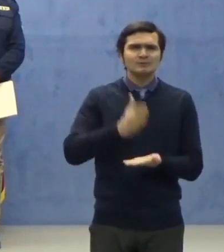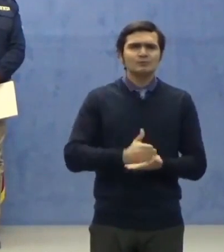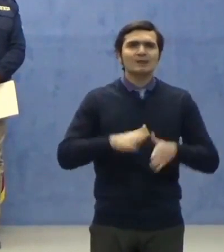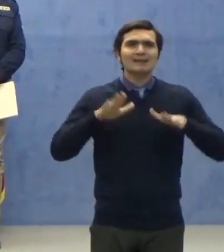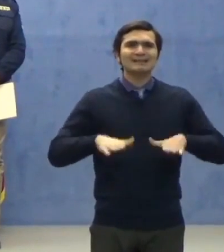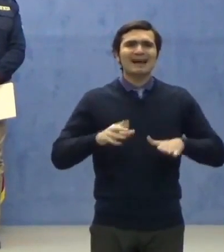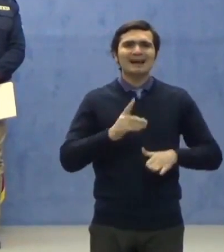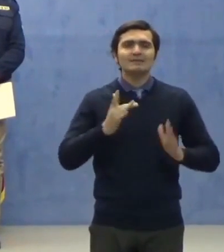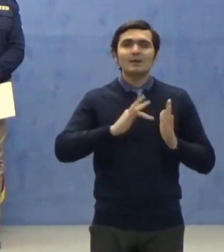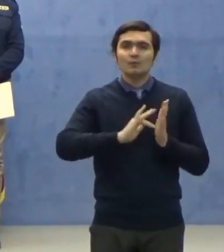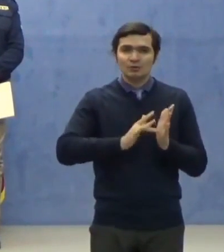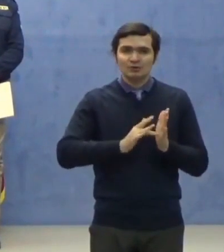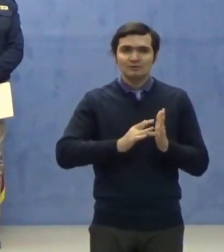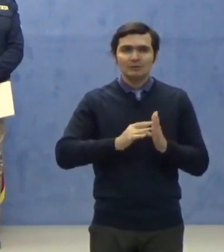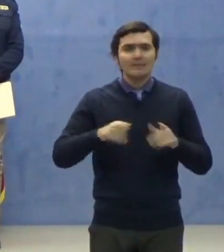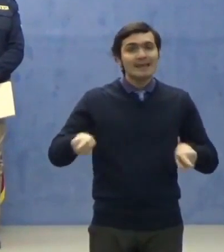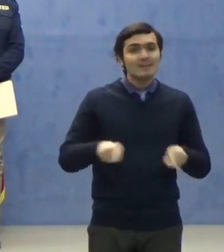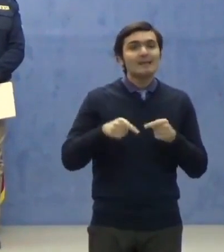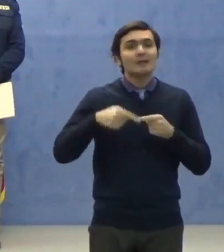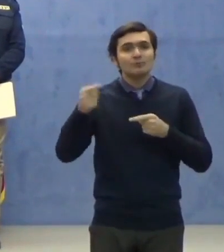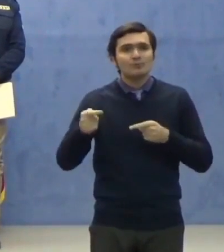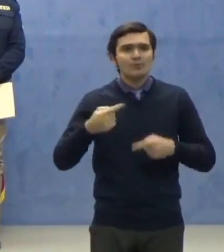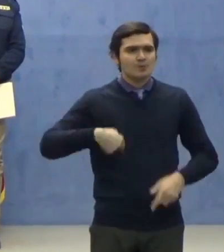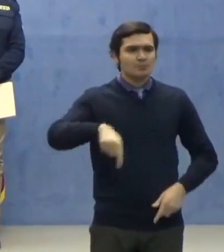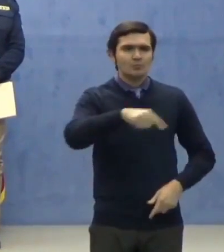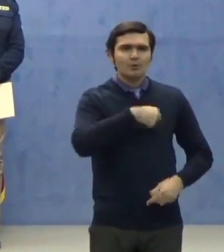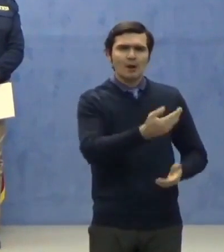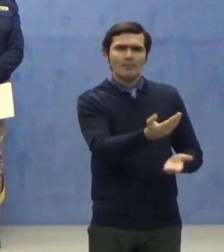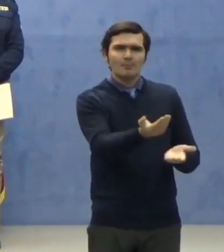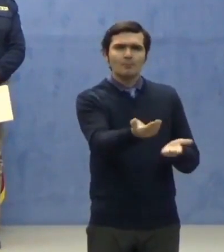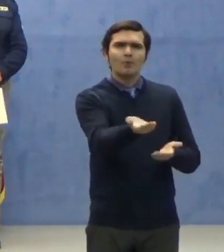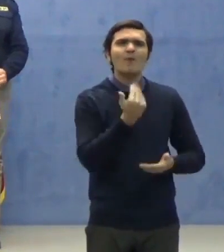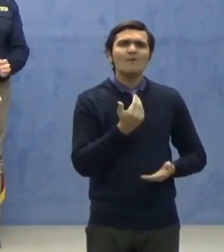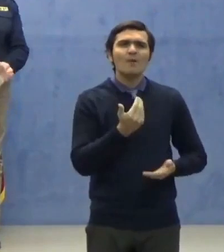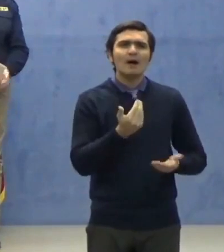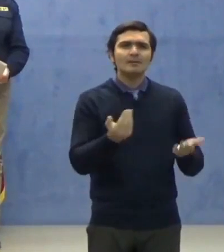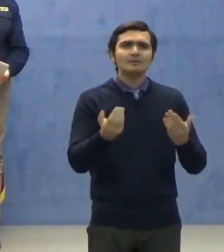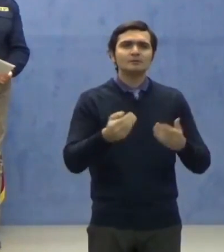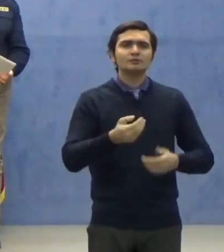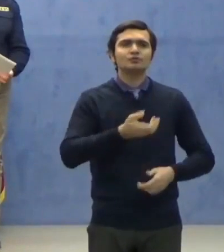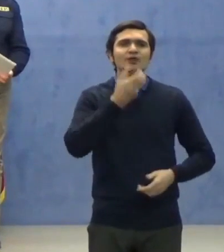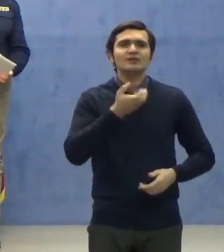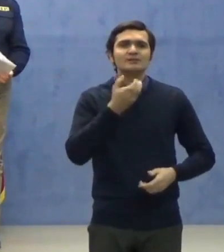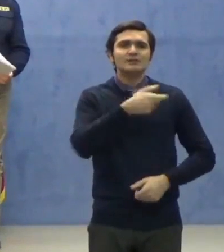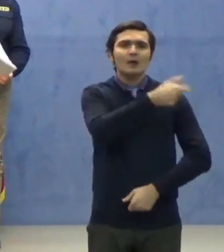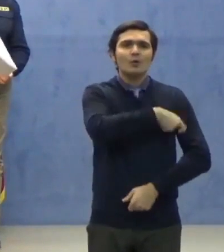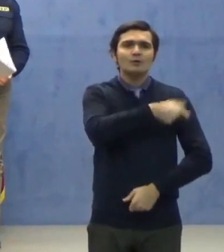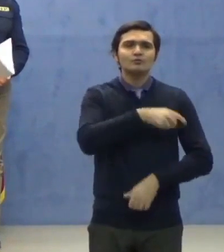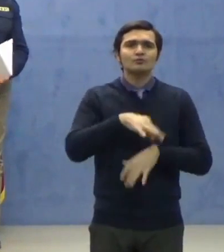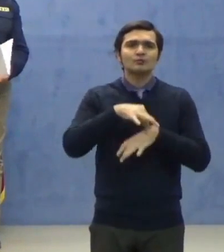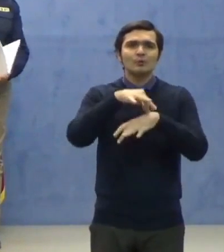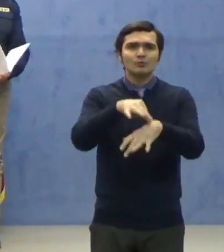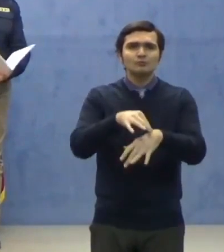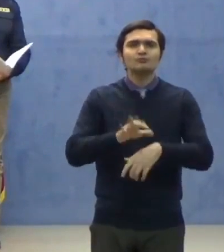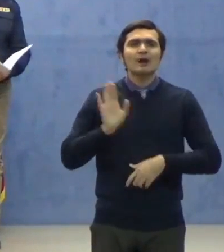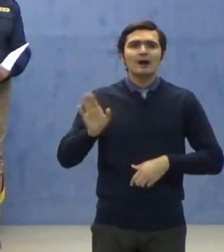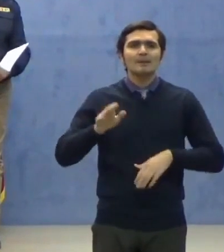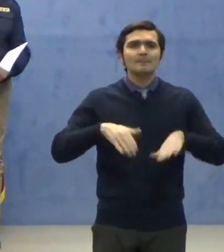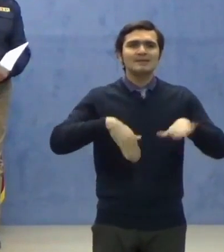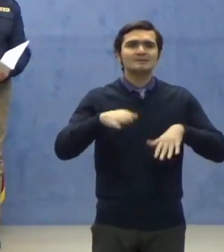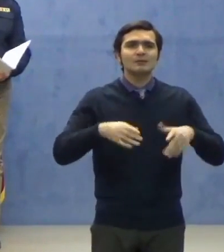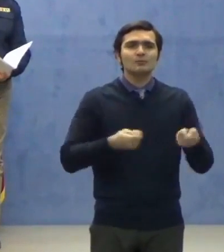urgență, am convocat ședința Colegiului de Conducere al Ministerului